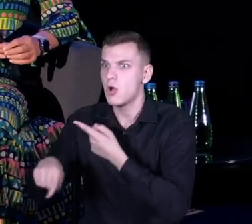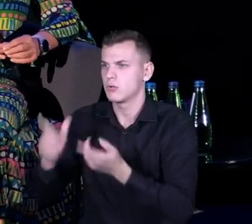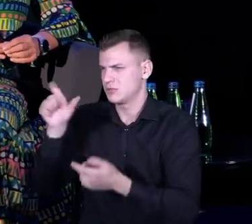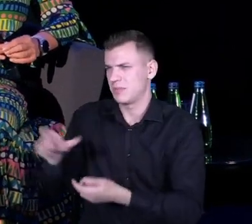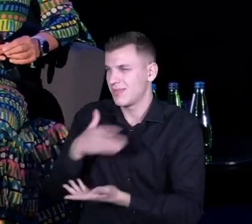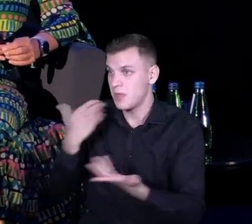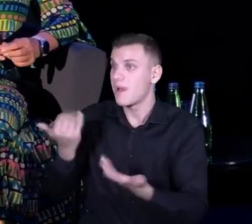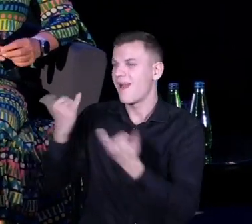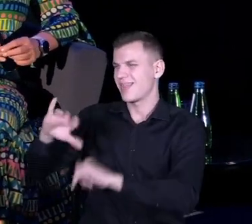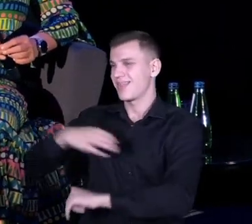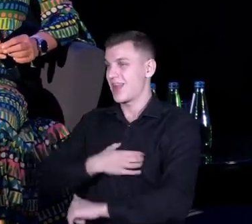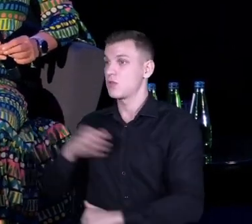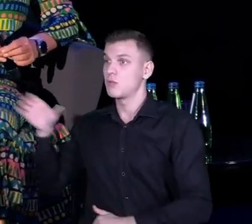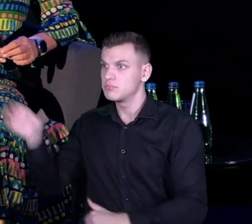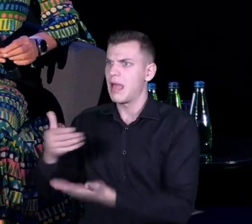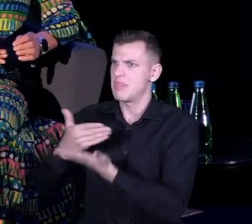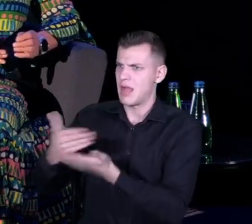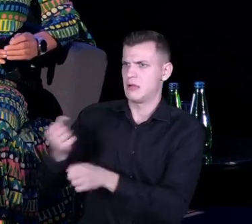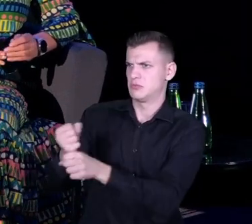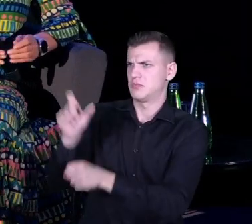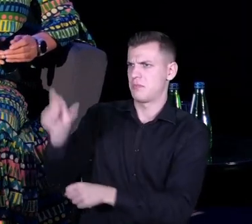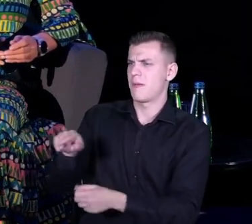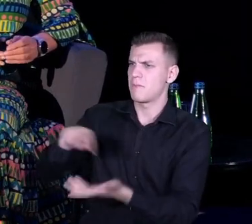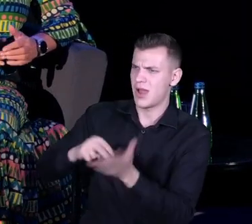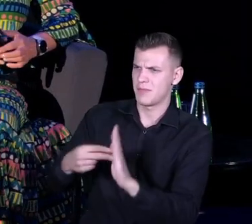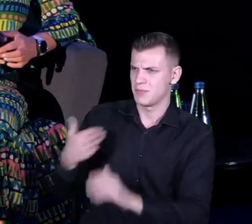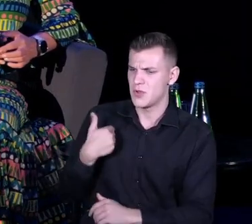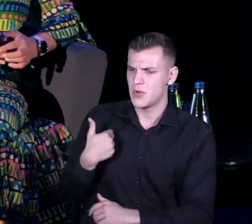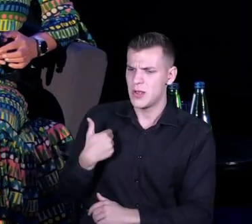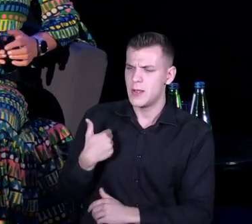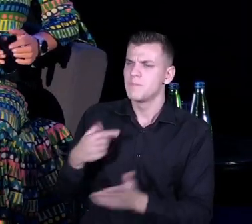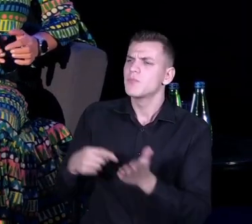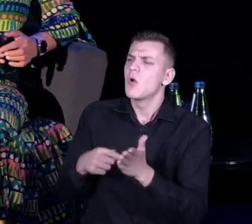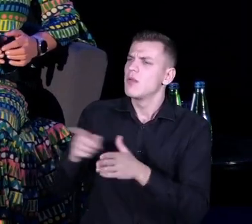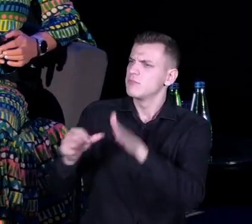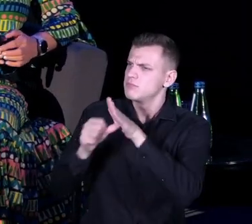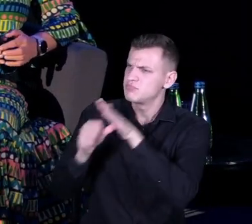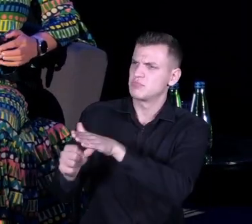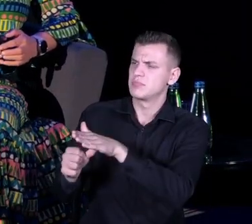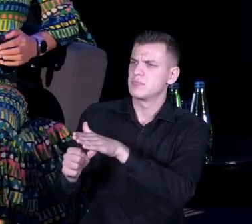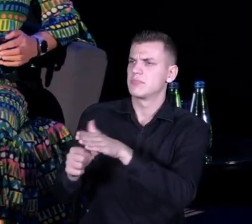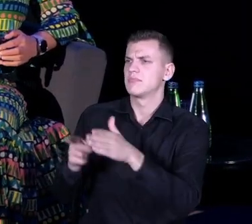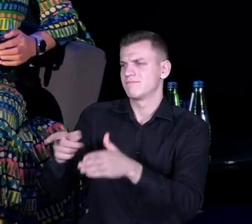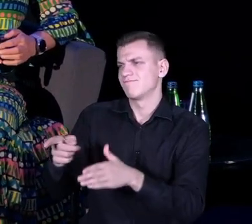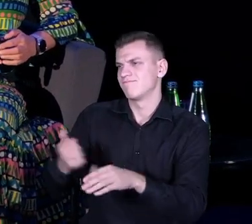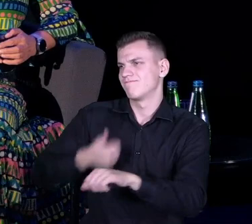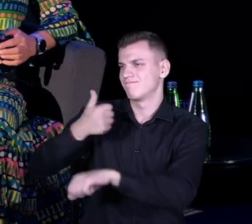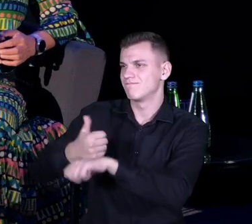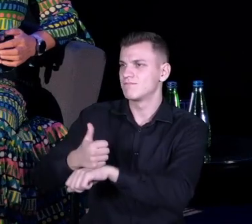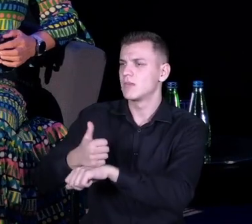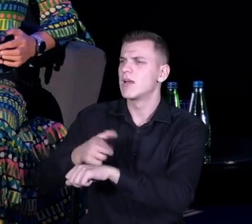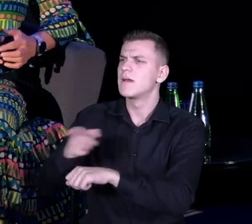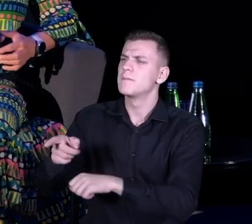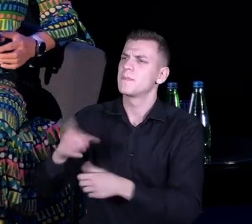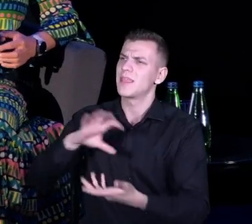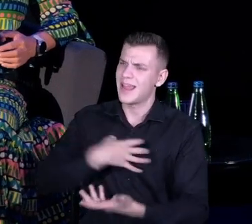rzeczy oczywiście układa. I teraz pytanie do ciebie właśnie o tą rolę lidera. Jakie obszary pracy szkoły są w twojej ocenie